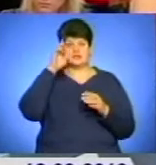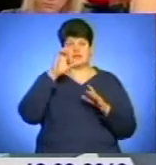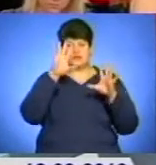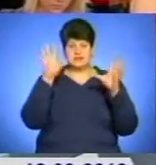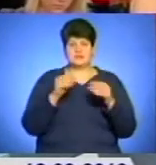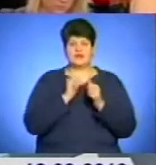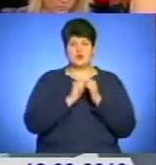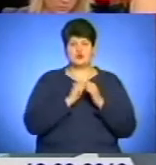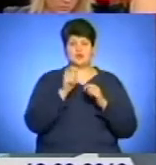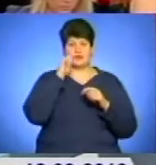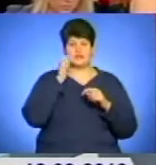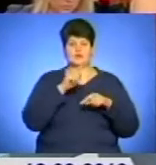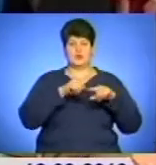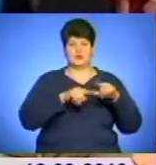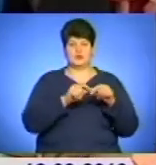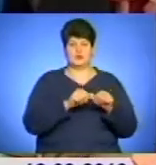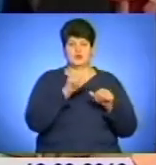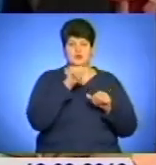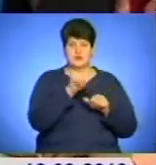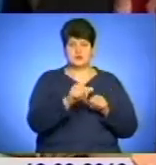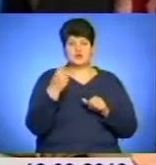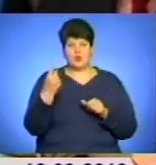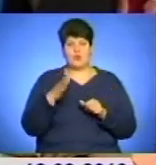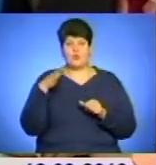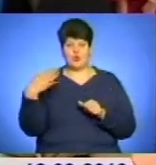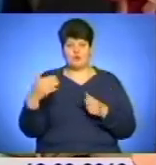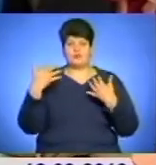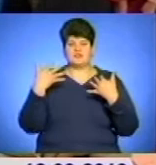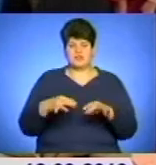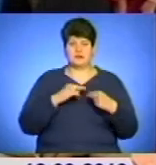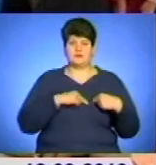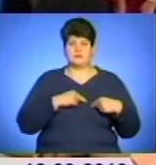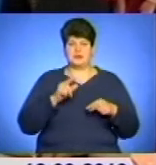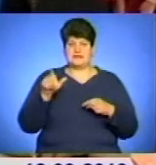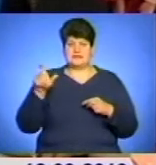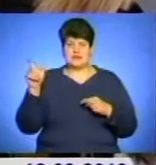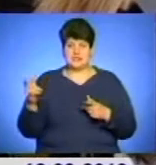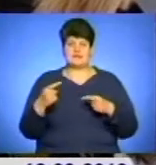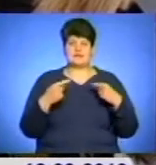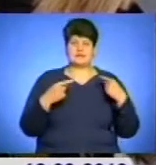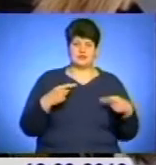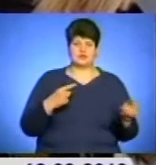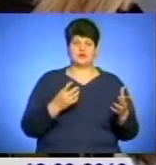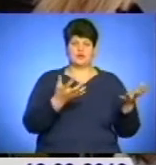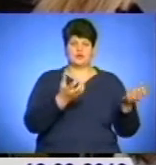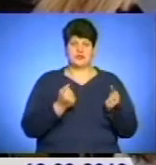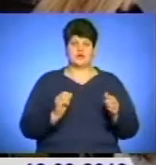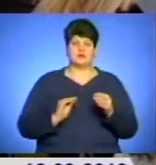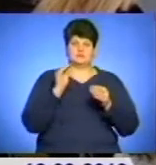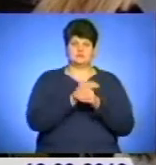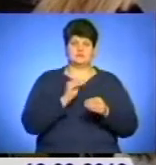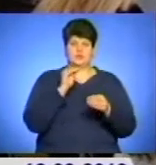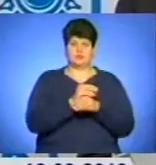кожної української родини зокрема. З одного боку ми втрачаємо трудовий потенціал, з іншого – отримуємо додаткові фінансові